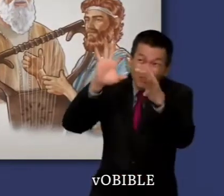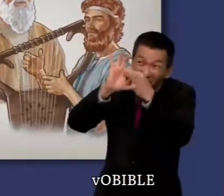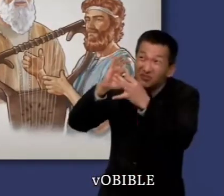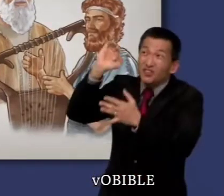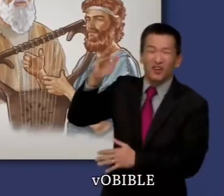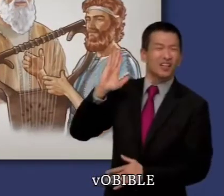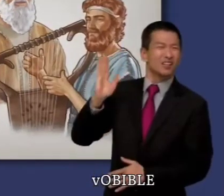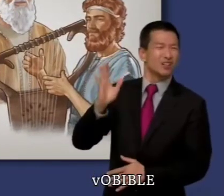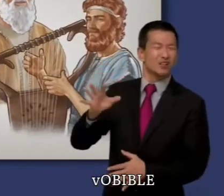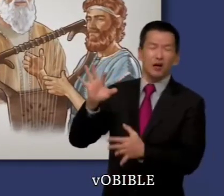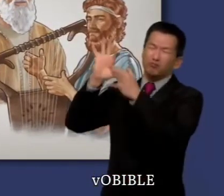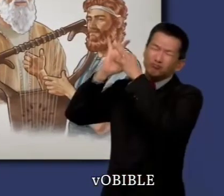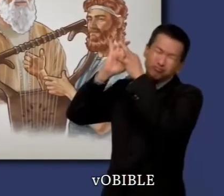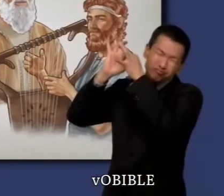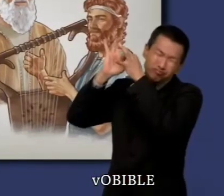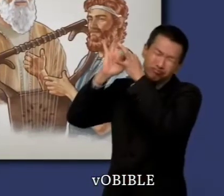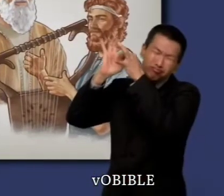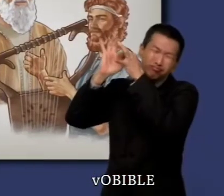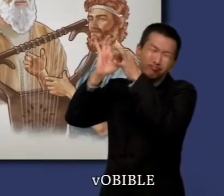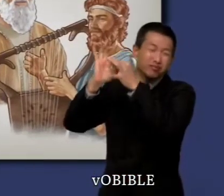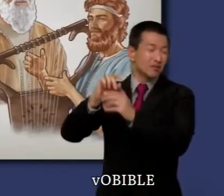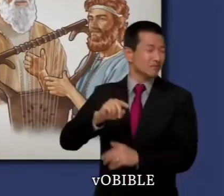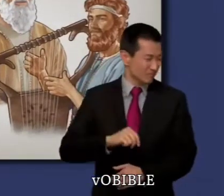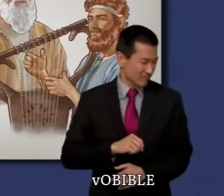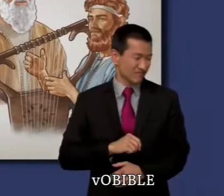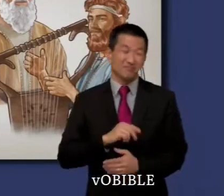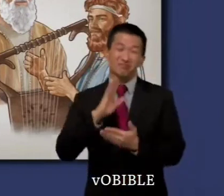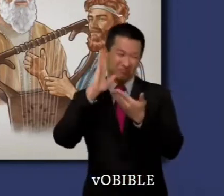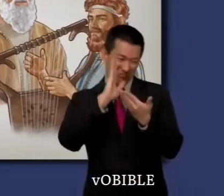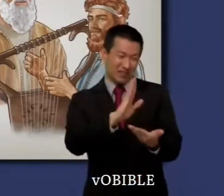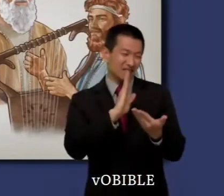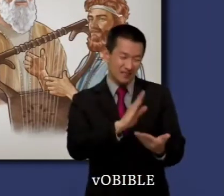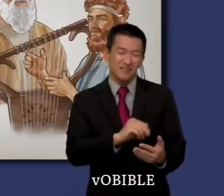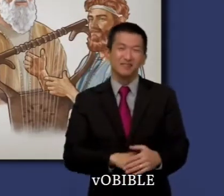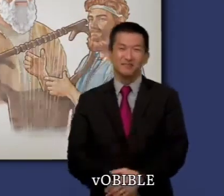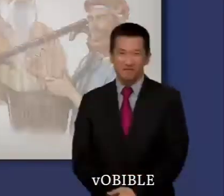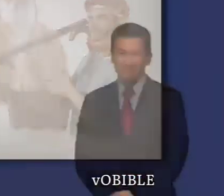fidèlement depuis leur jeunesse, ce qui leur a valu d'être bénis par Dieu tout au long de leur vie.